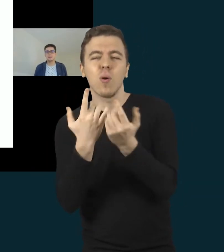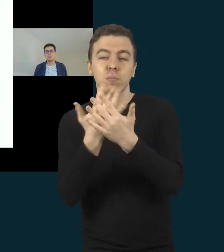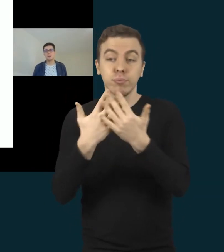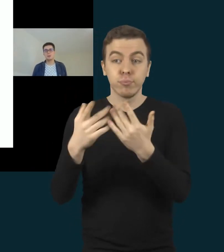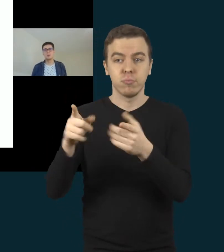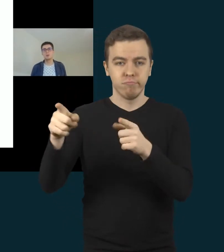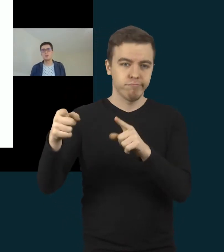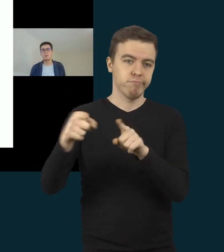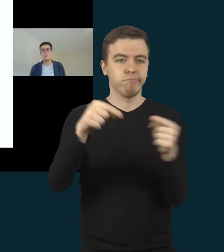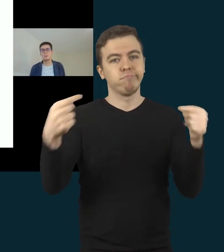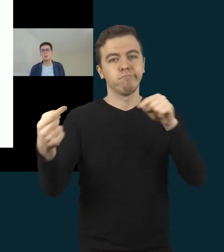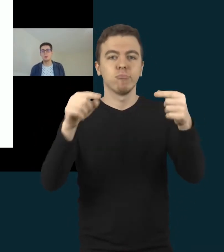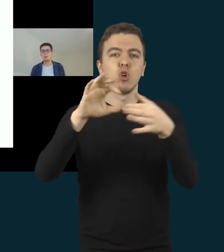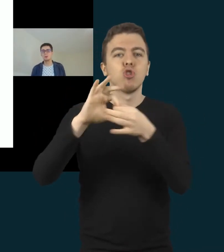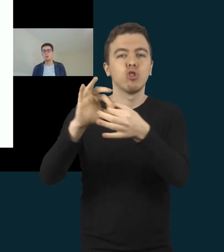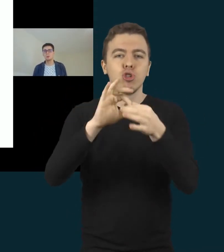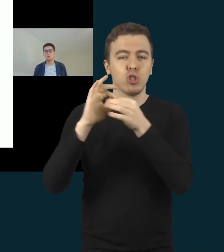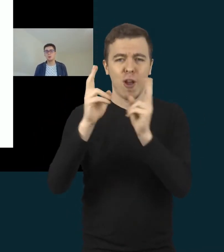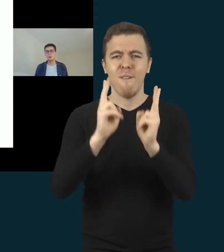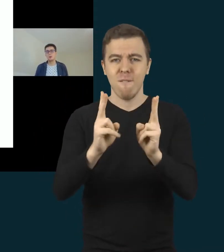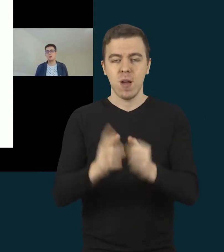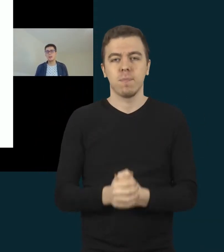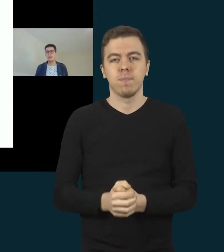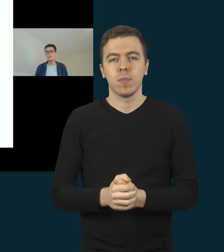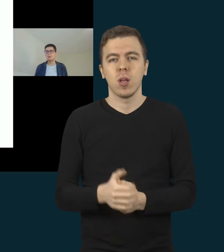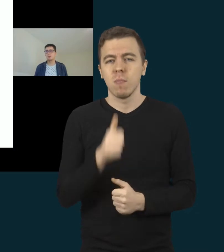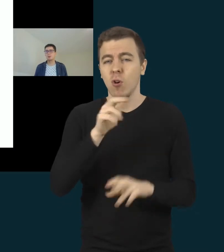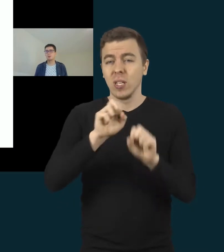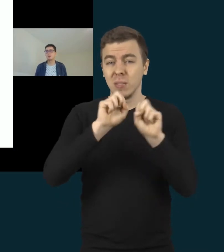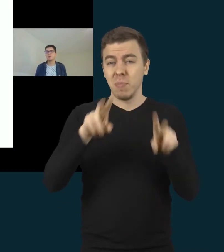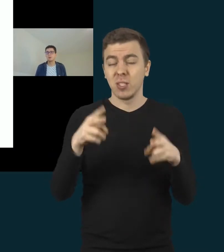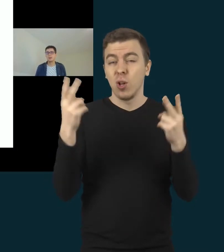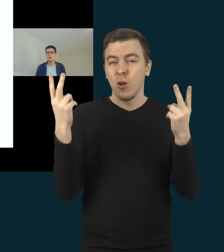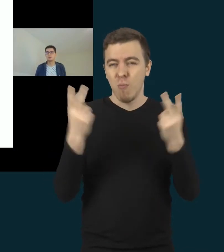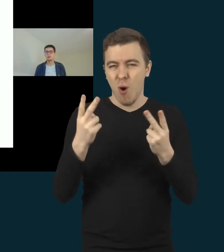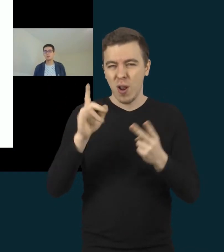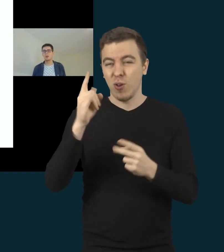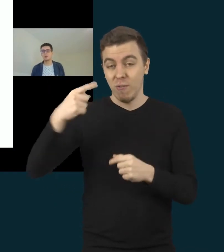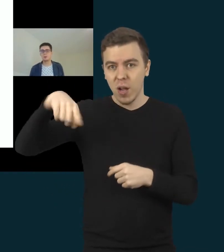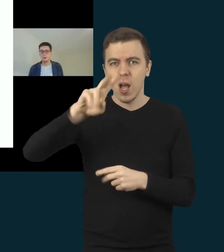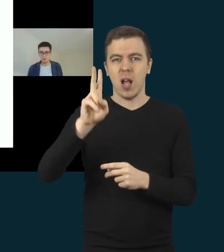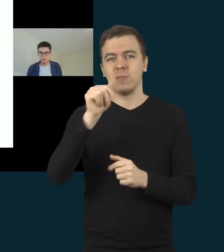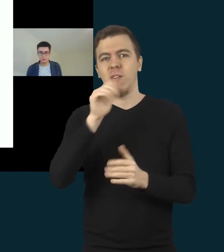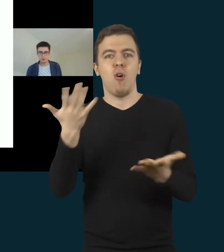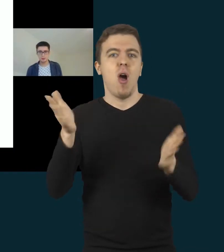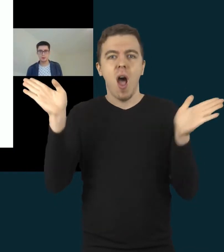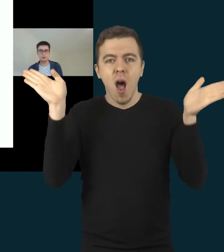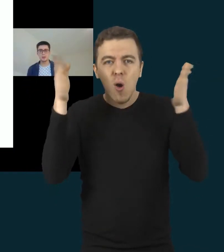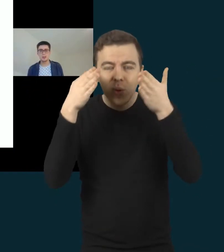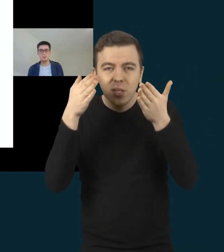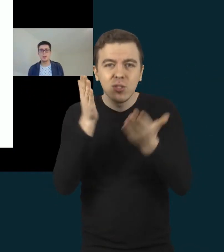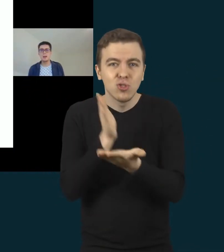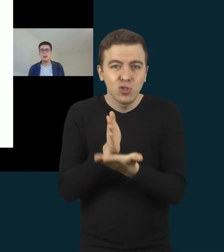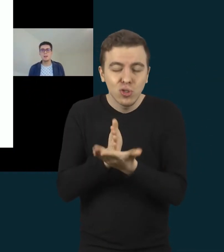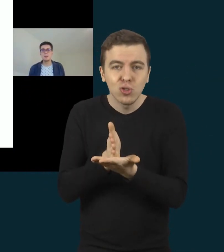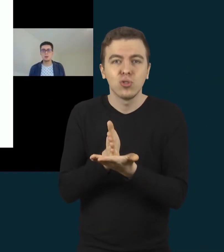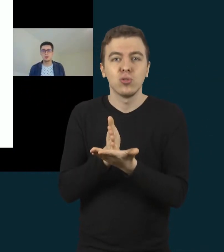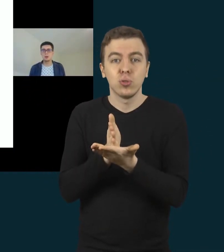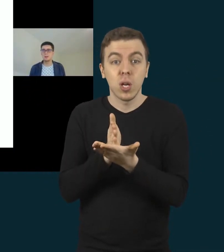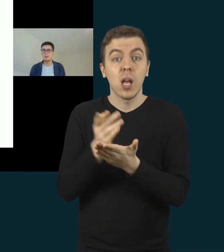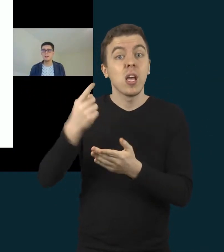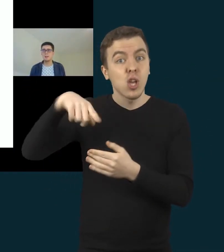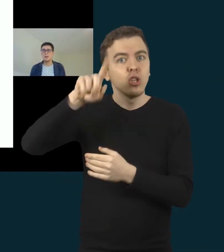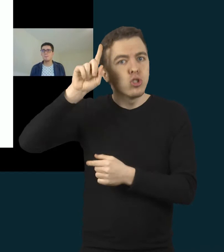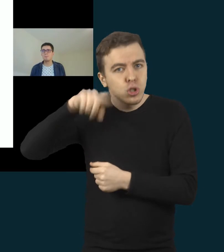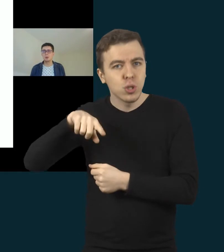kas dirba su specialių jaukdymosių poreikiu vaikais, ypač su vaikais turinčiais autizmo spektros sutrikimą, žino,